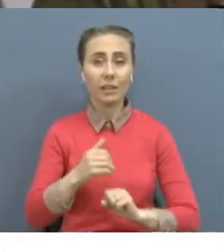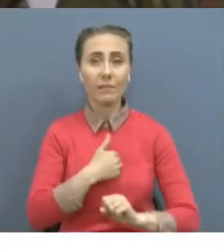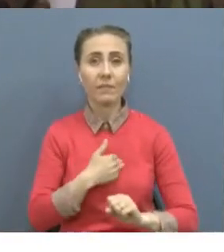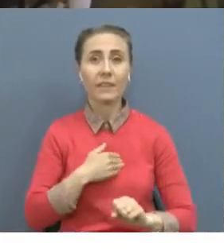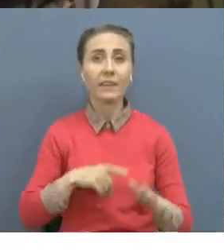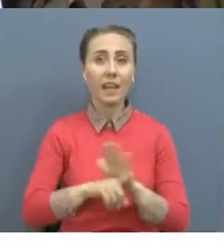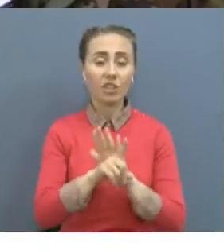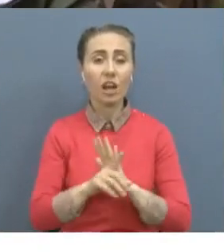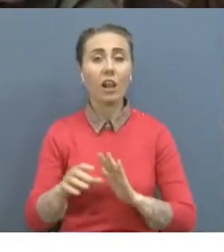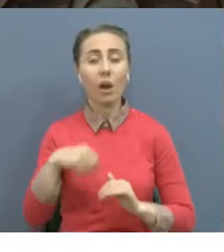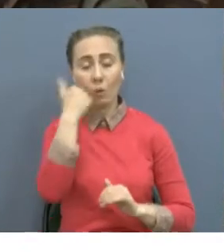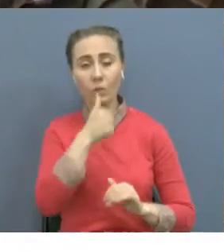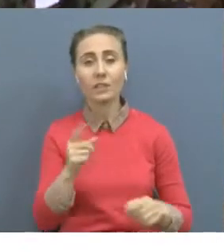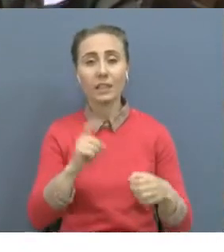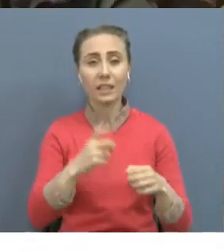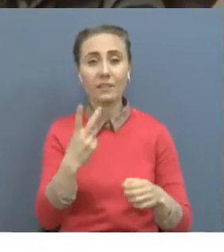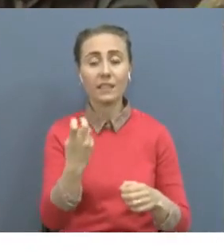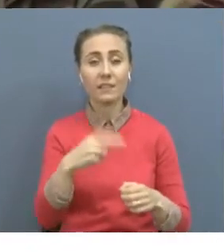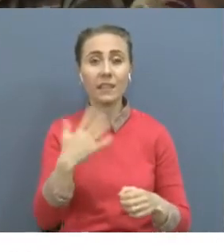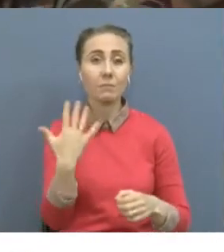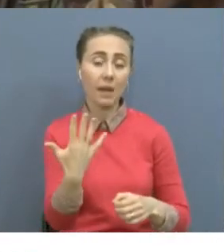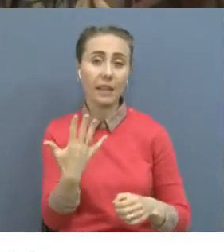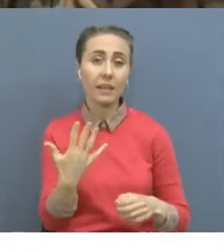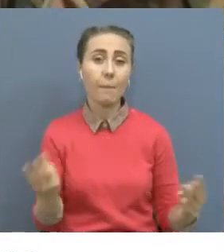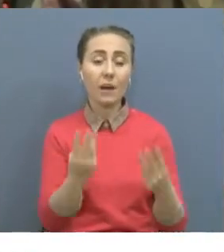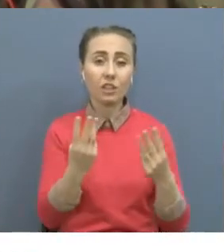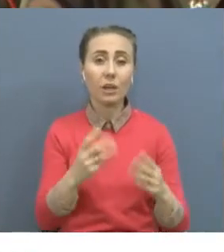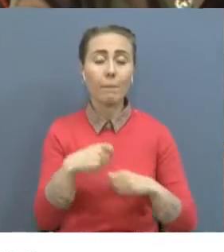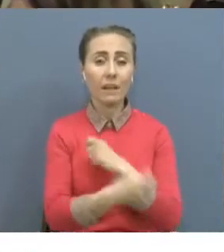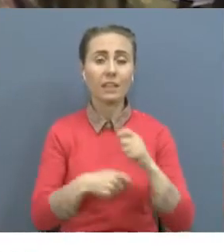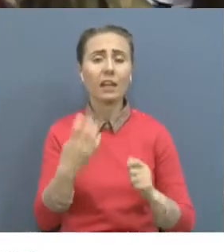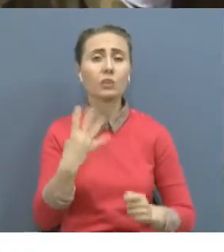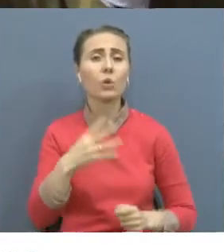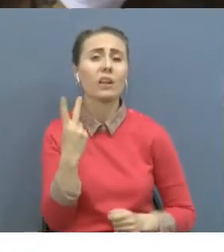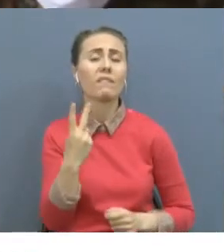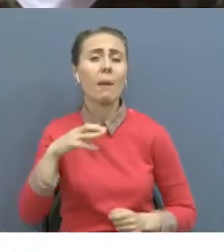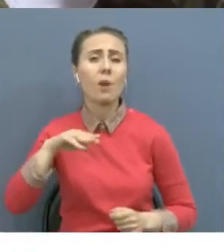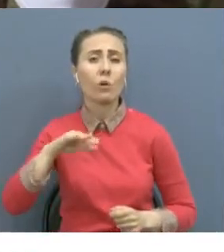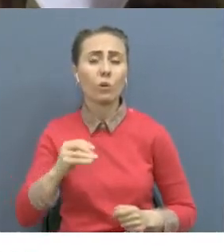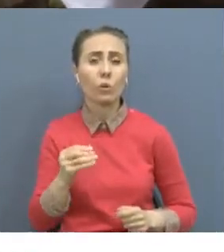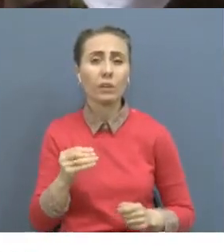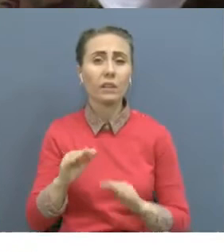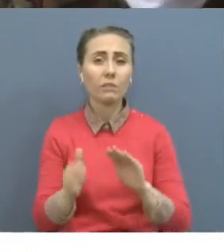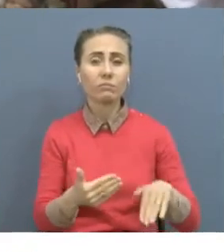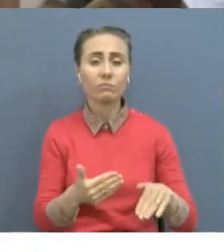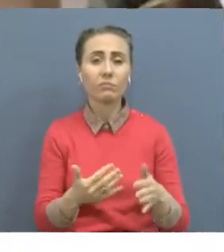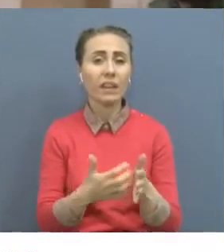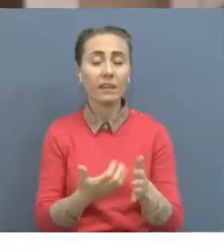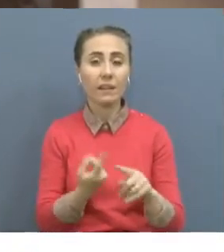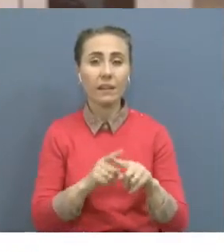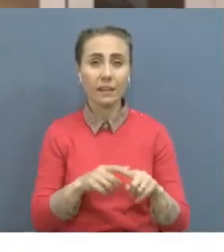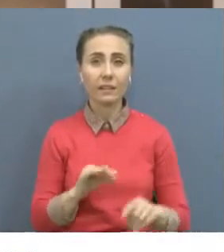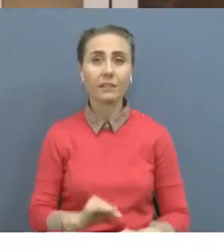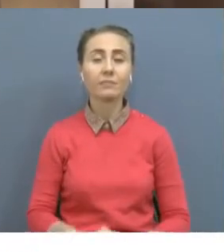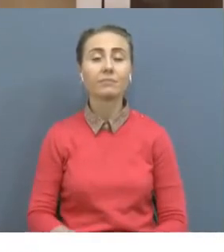теориялық білім ауы мен айналысады. Олар анқа адал, әсіне берік. Сондықтан ел оларды бүңгі күннің батырлары дейді.